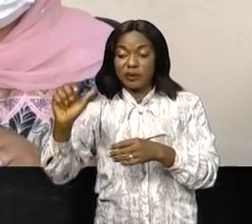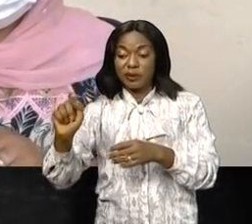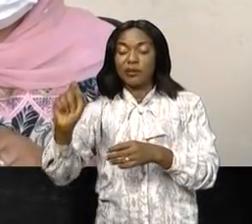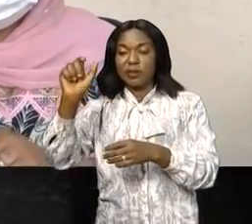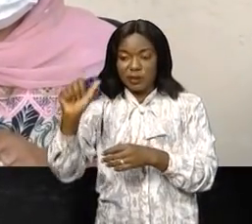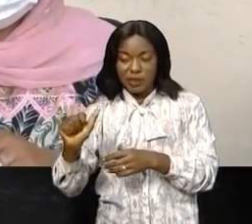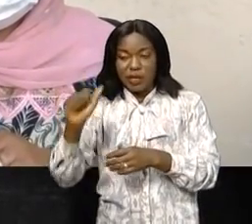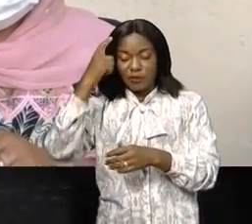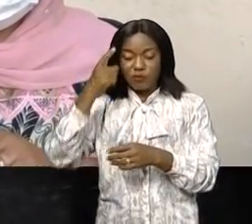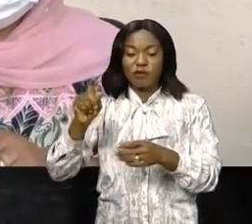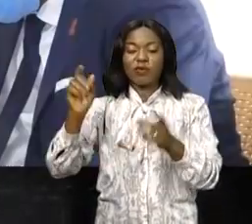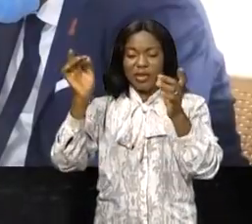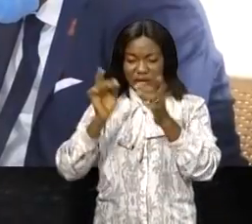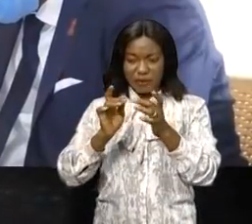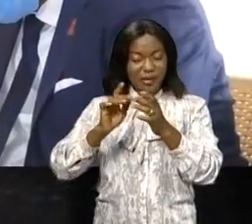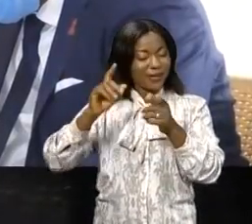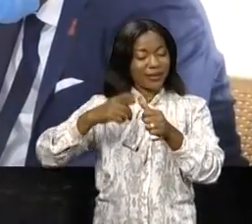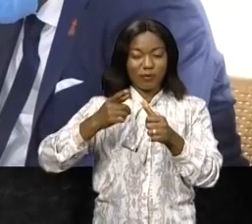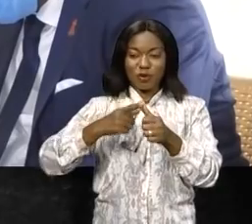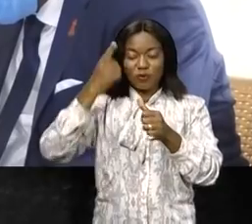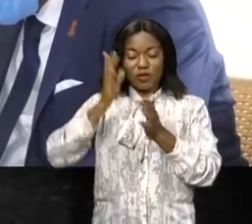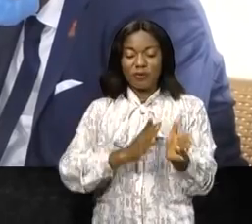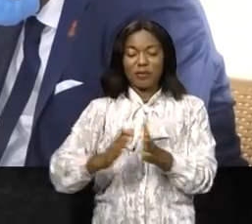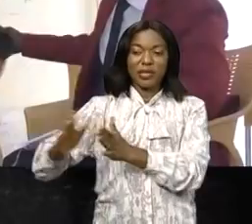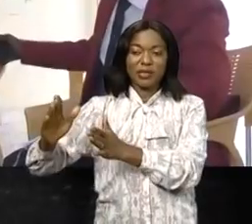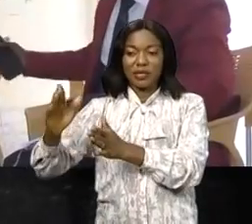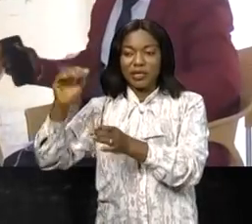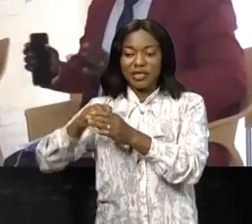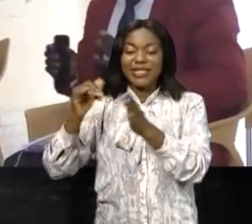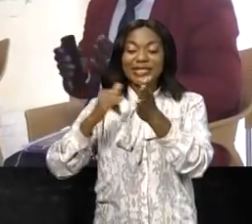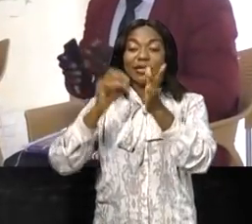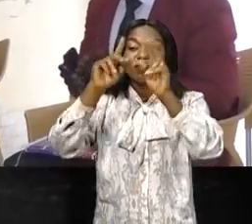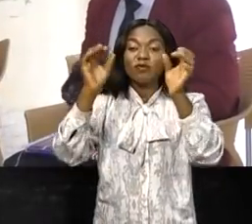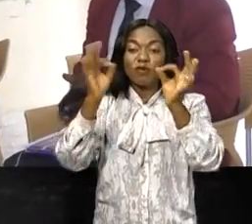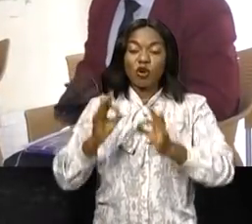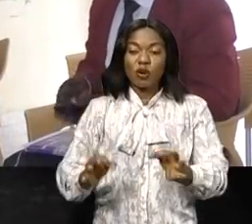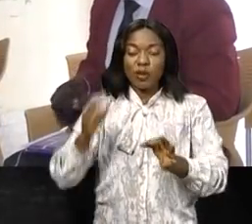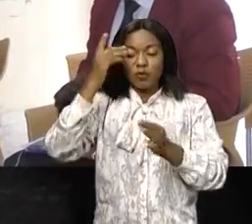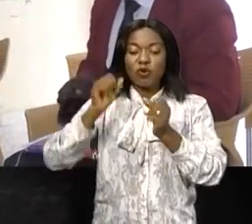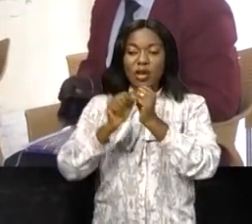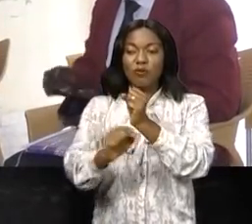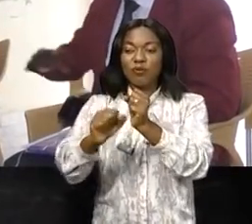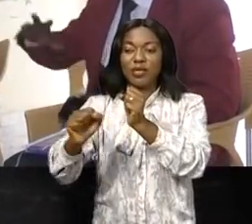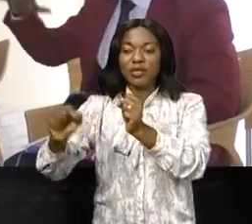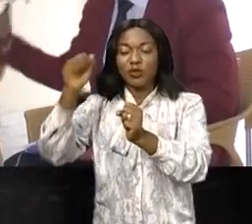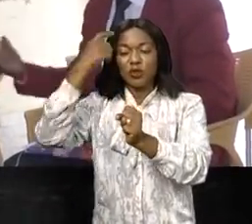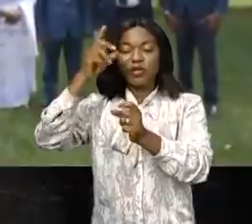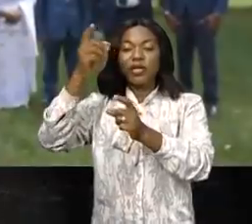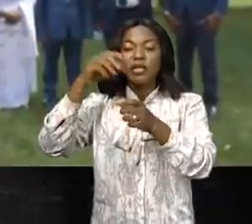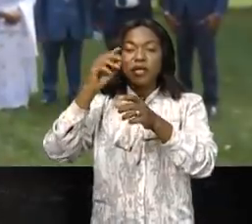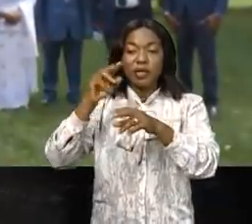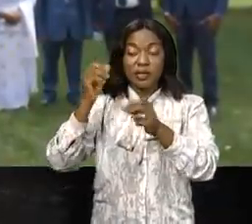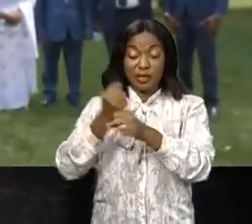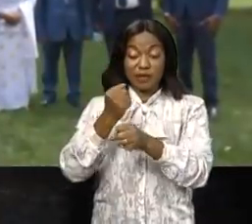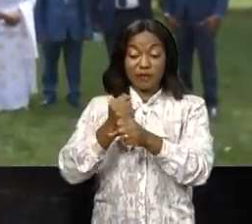Chela pour une prise de contact dans le cadre des préparatifs du 6e forum national pour la mobilisation du monde du travail